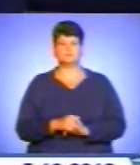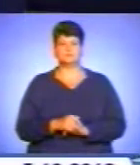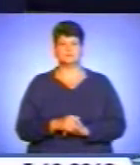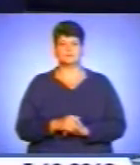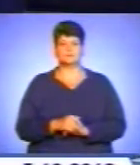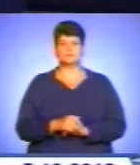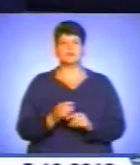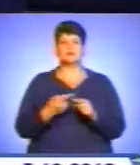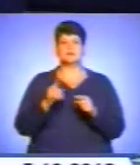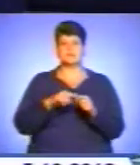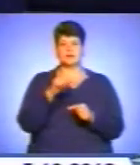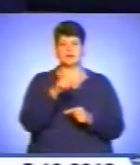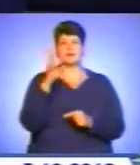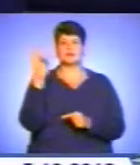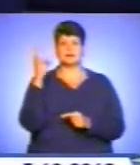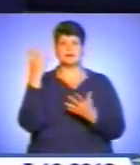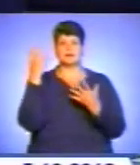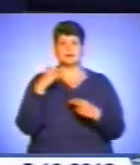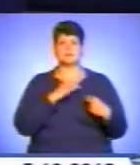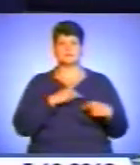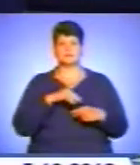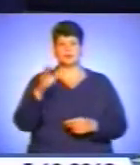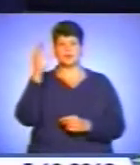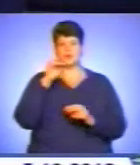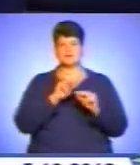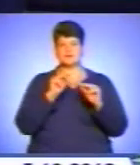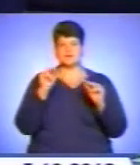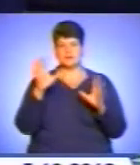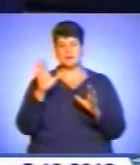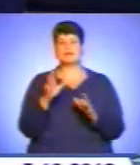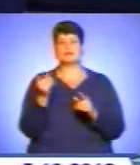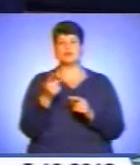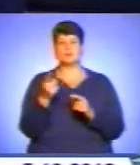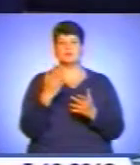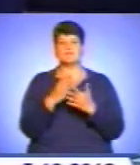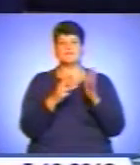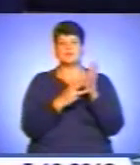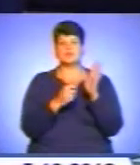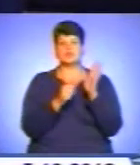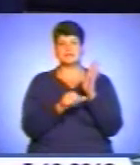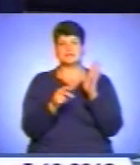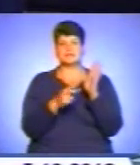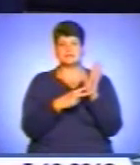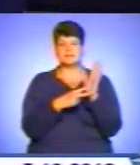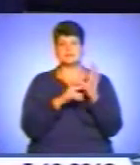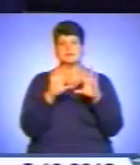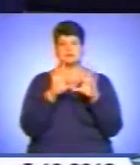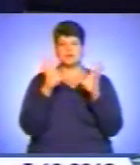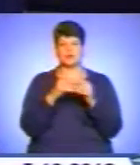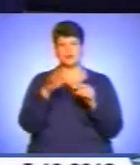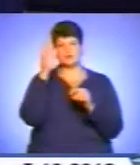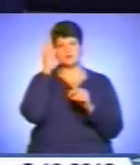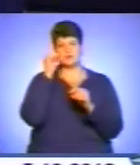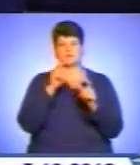Цієї неділі – День працівників освіти. На Тернопільщині є 867 загальноосвітніх навчальних закладів.